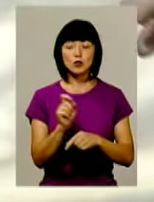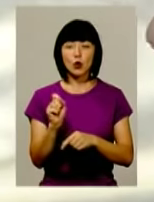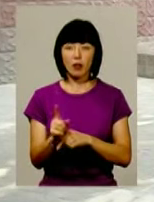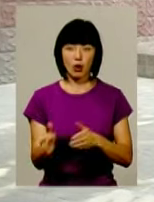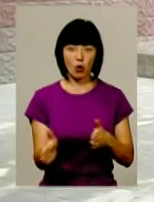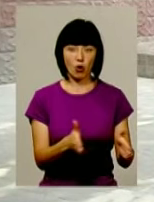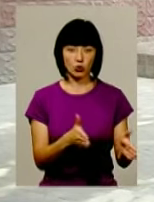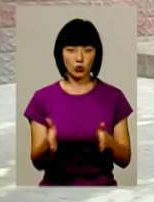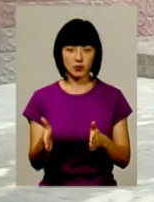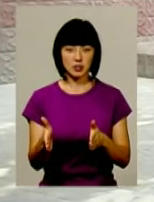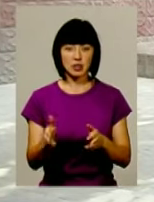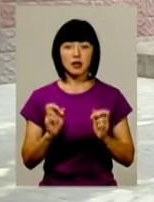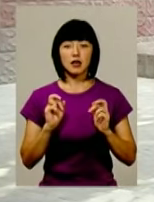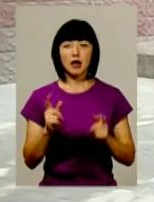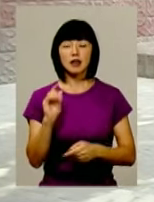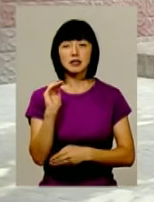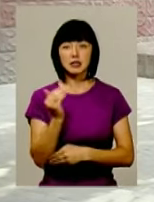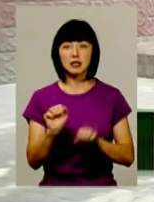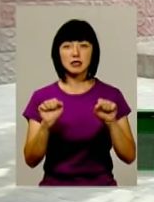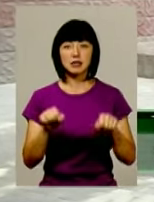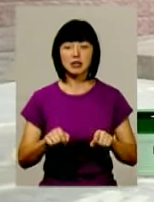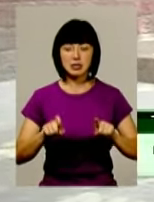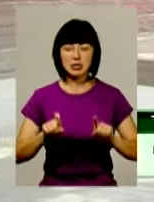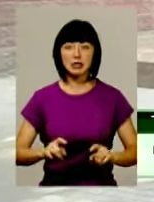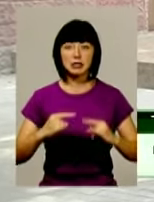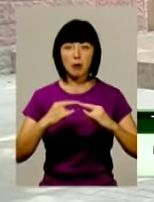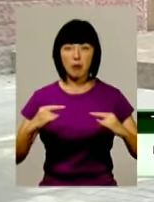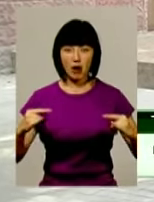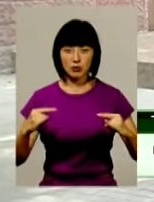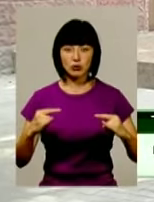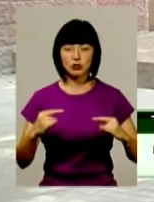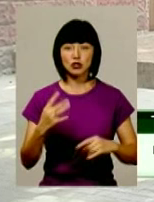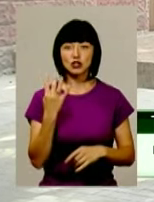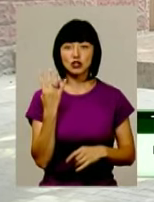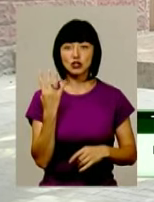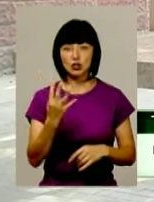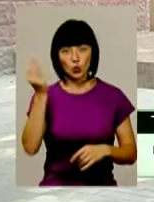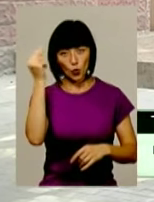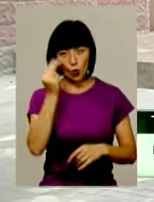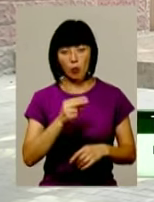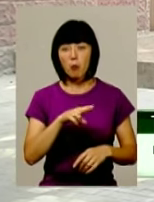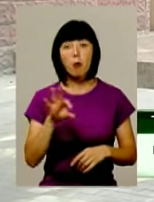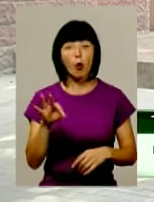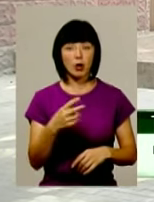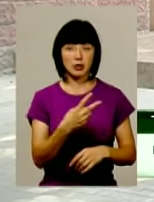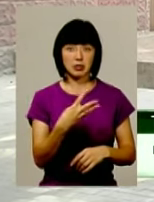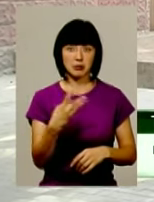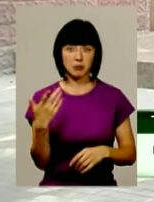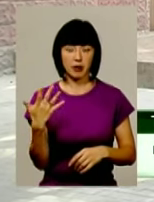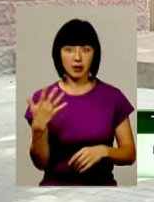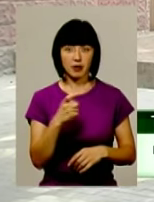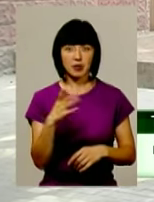готовність. Наскільки дитина здатна сидіти за партою, 4 уроки, навіть по 35 хвилин, спілкуватися з